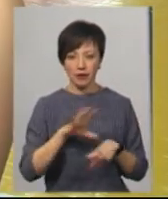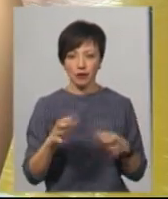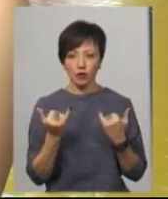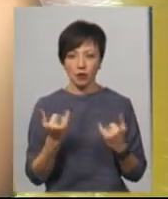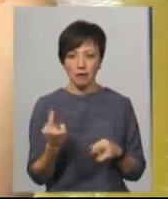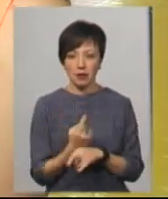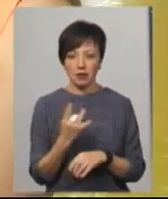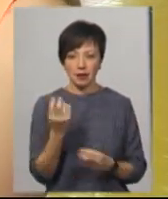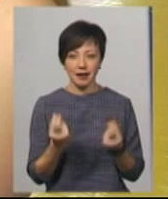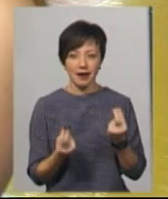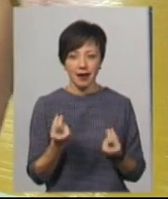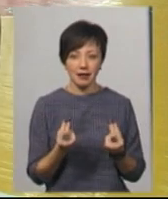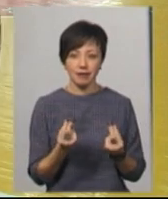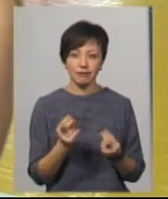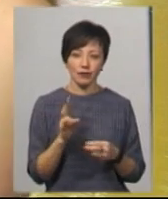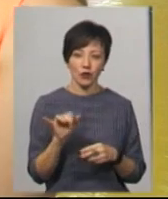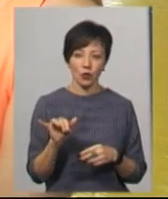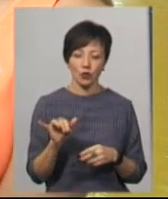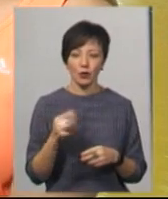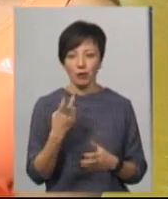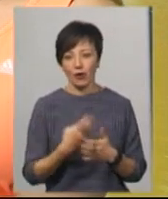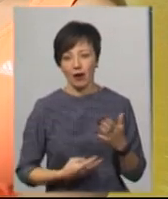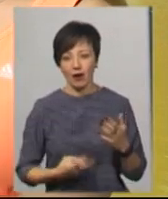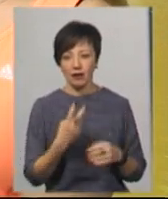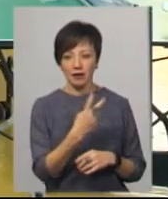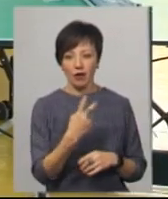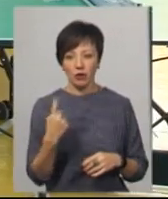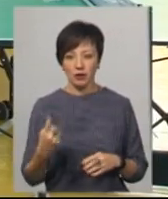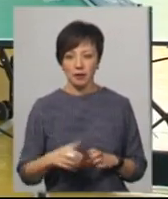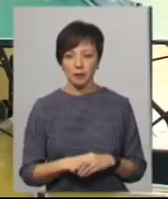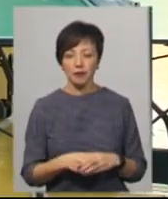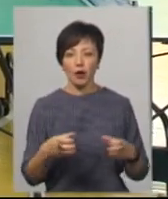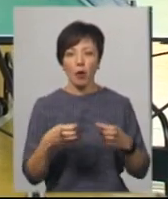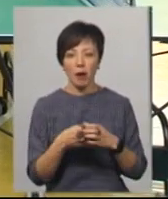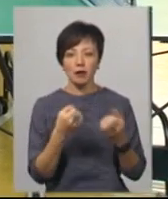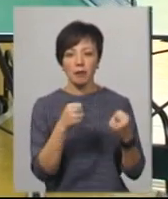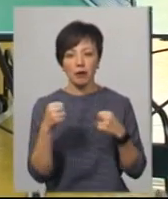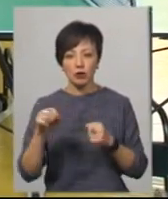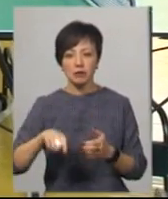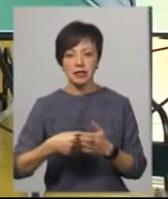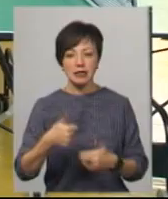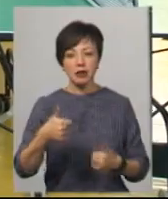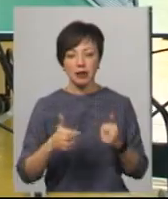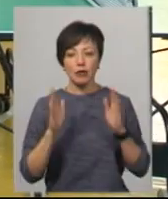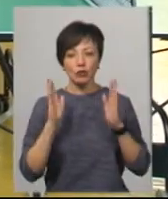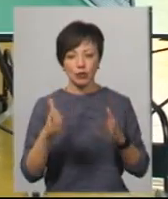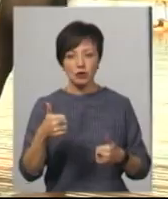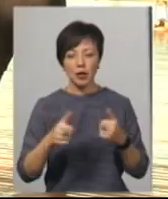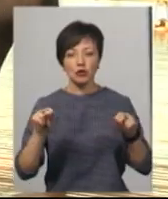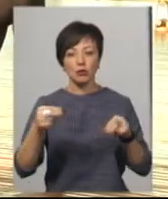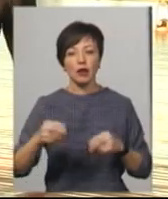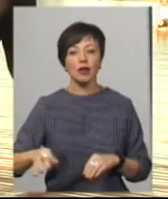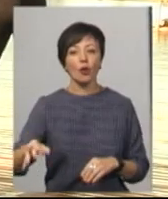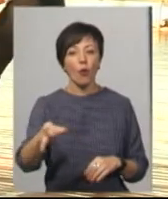сьогодні перший раз грали і програли 2-1. Команда, переможуть, у міській спартакі Аді змагатимуться на чемпіонаті